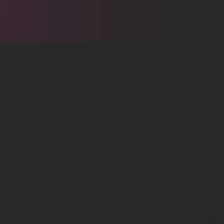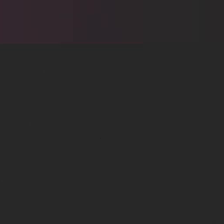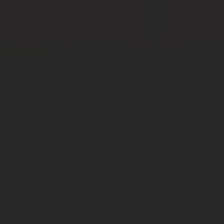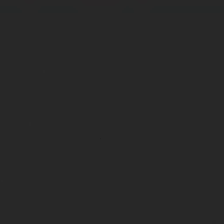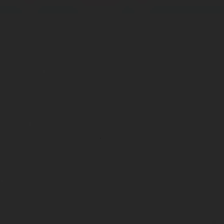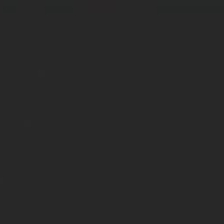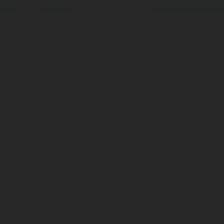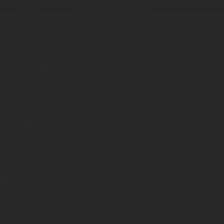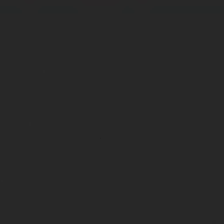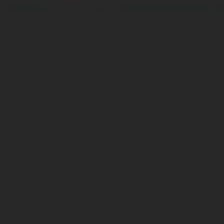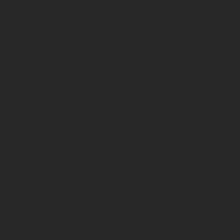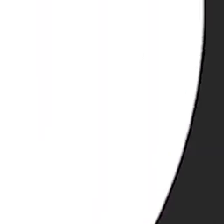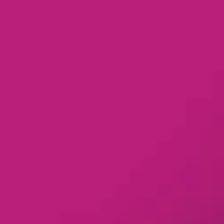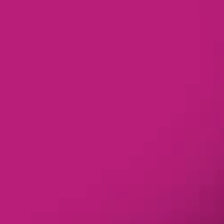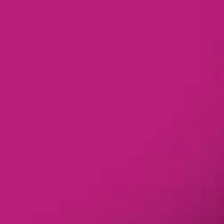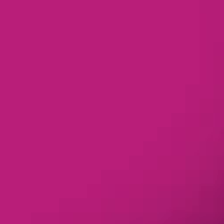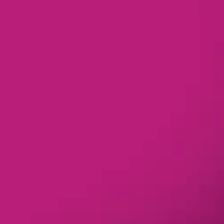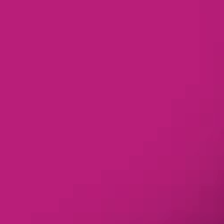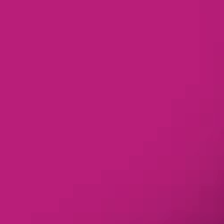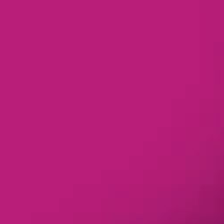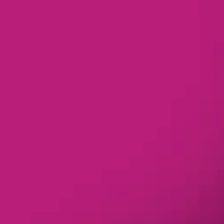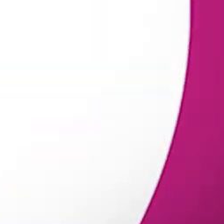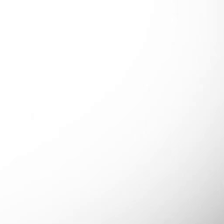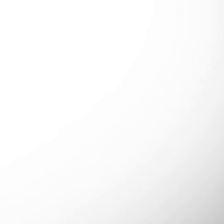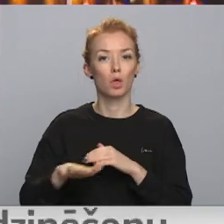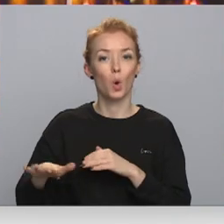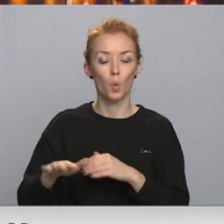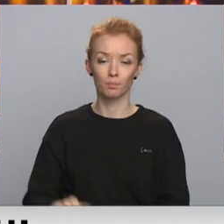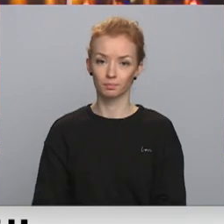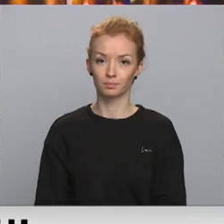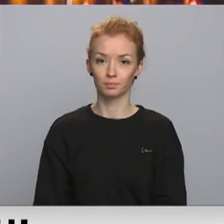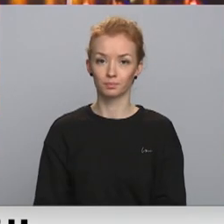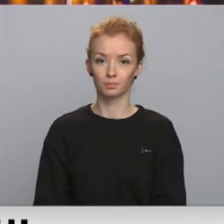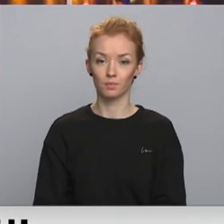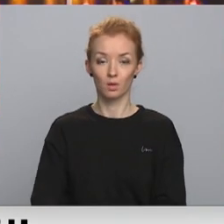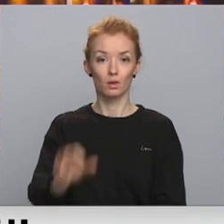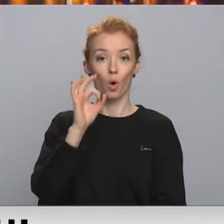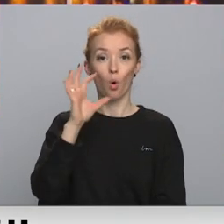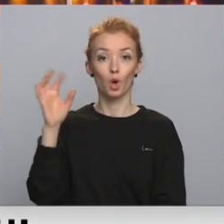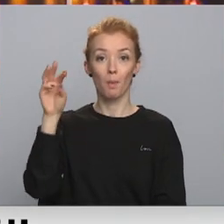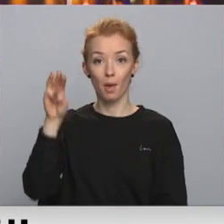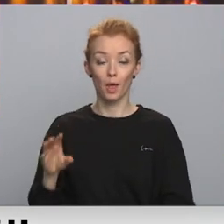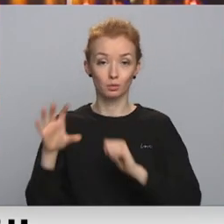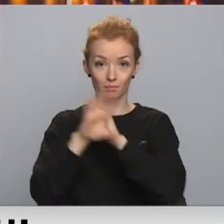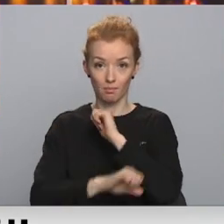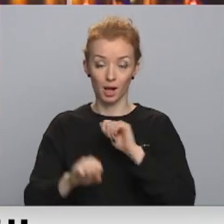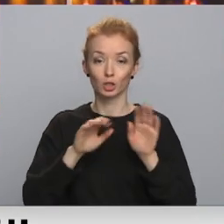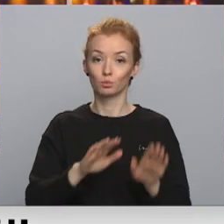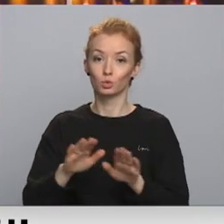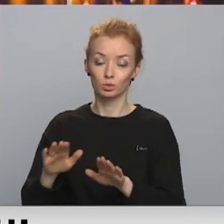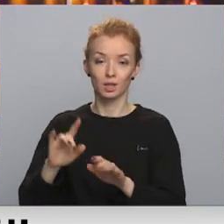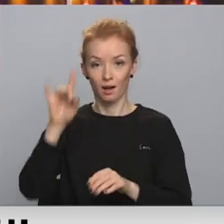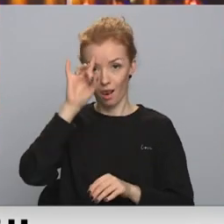Re! Viss ēters ir te! Oktobrā nogalē muzejos tiek atzīmēta